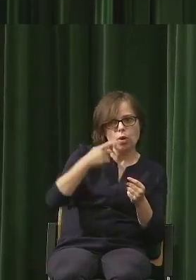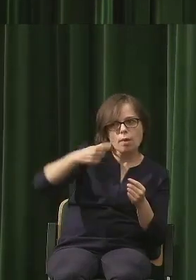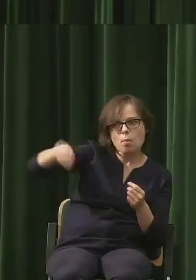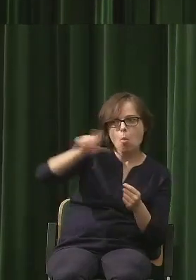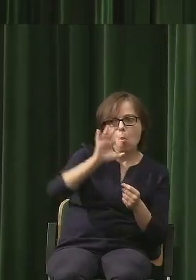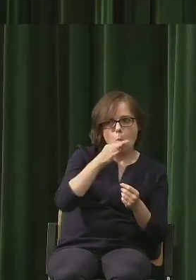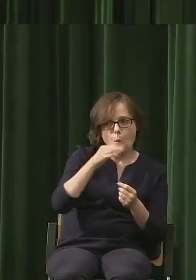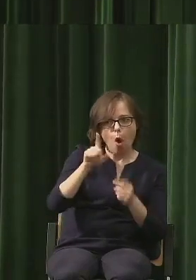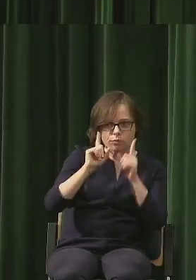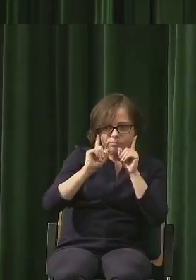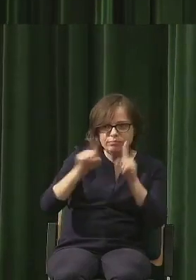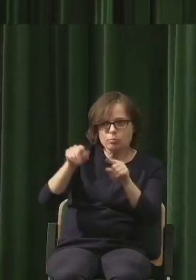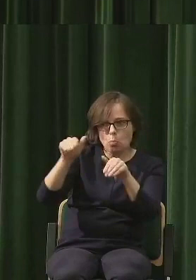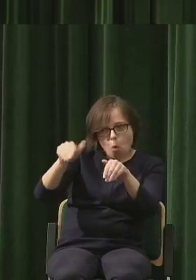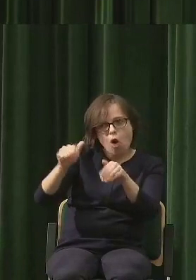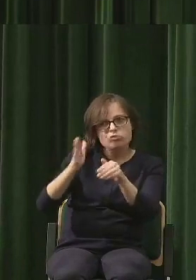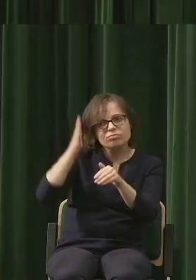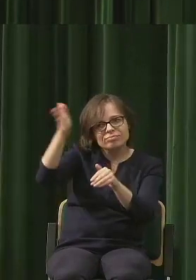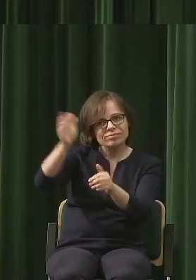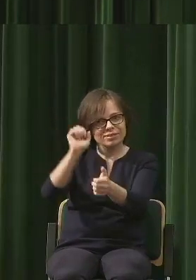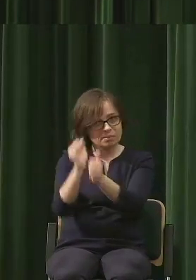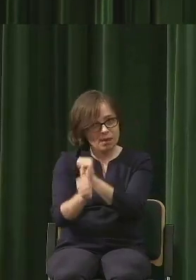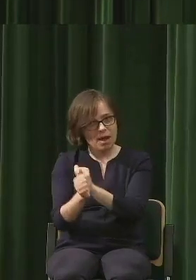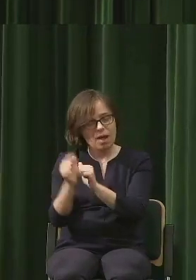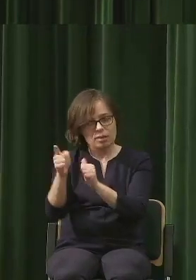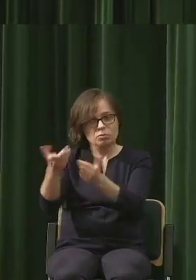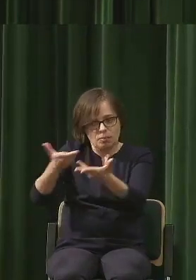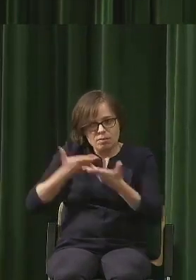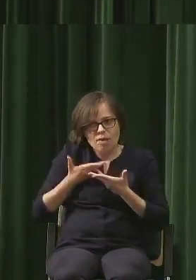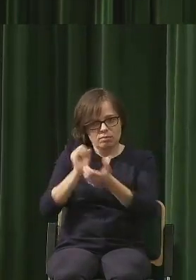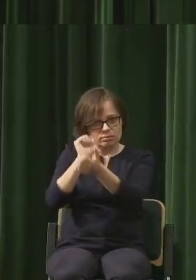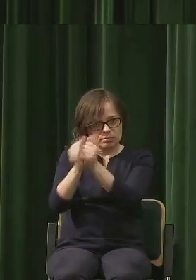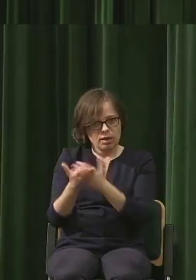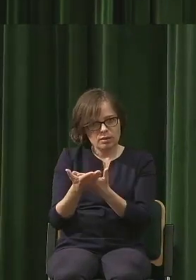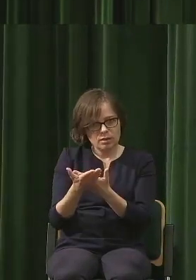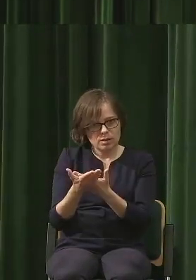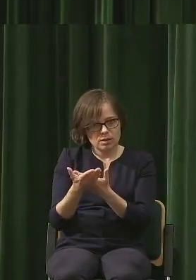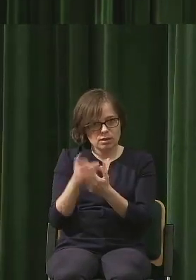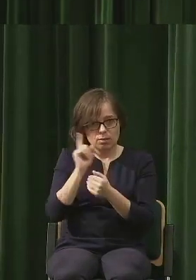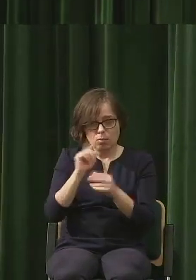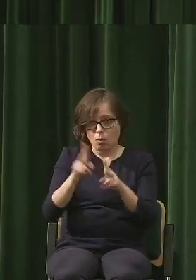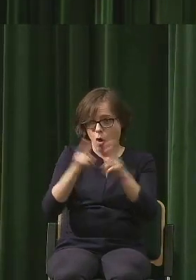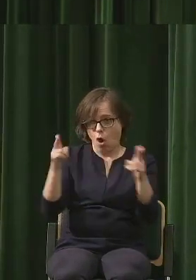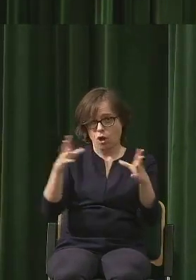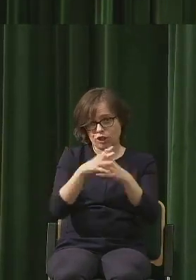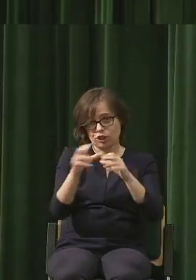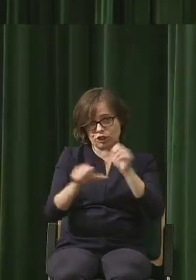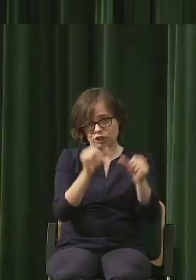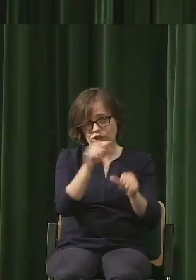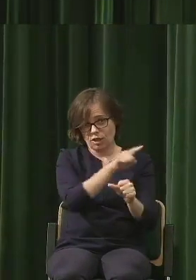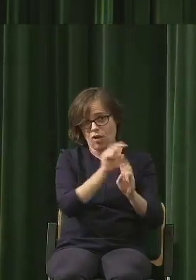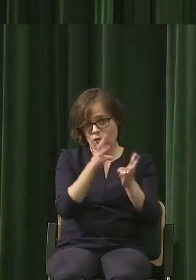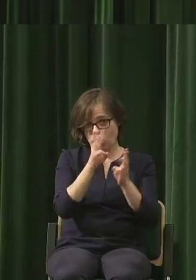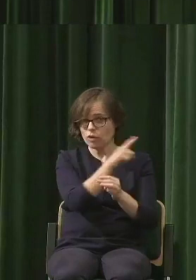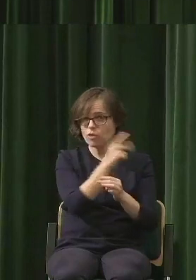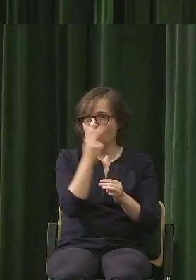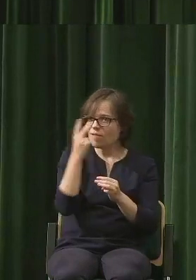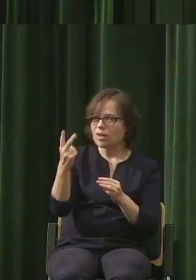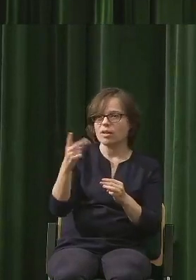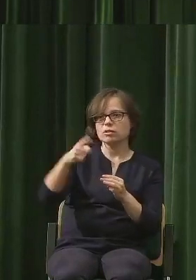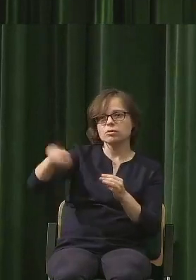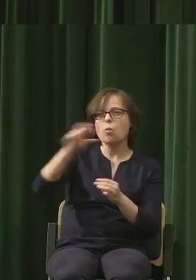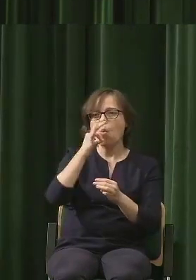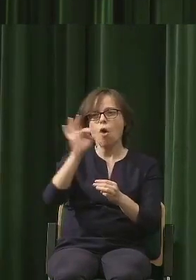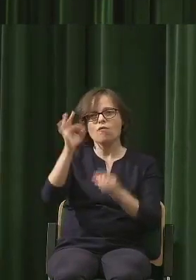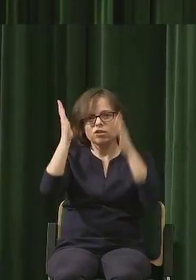Jak mówił pan nawet o 10 latach, to też jest jakiś okres, kiedy można patrzeć, czy coś w świadomości na przykład się zmienia,